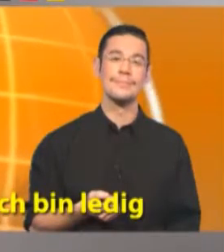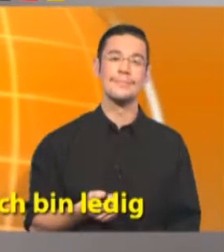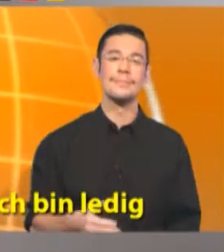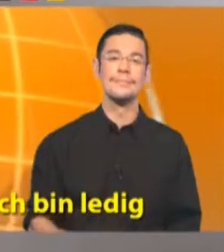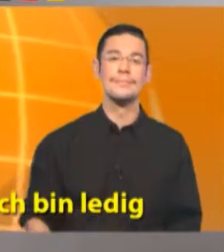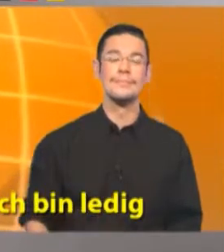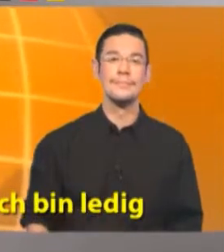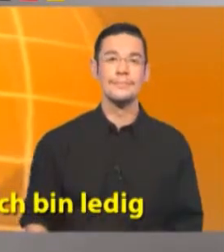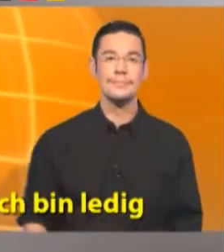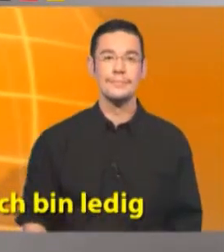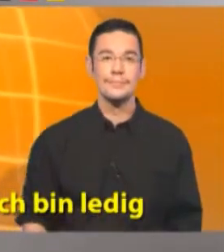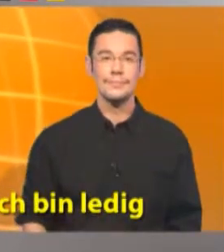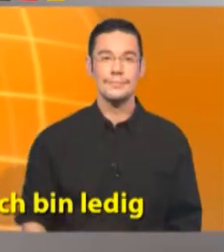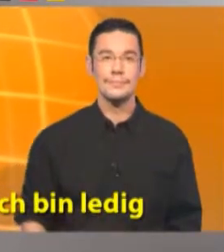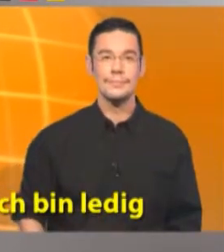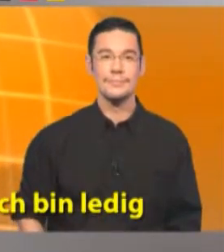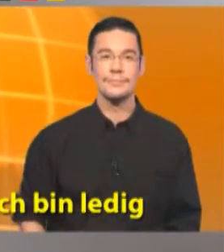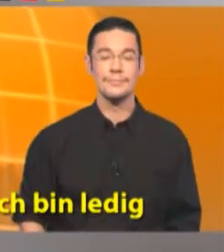Sono single.